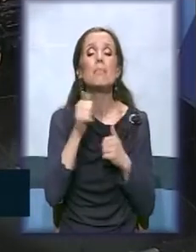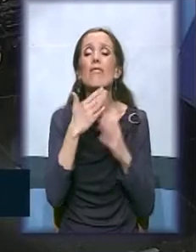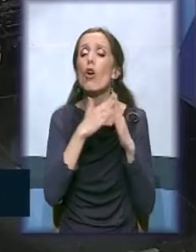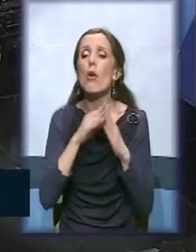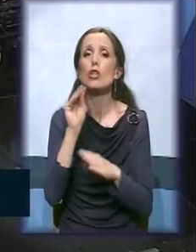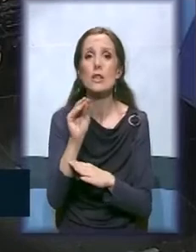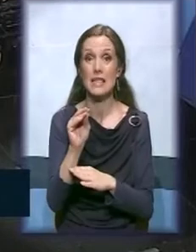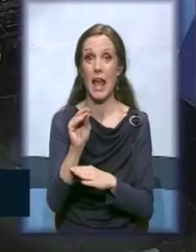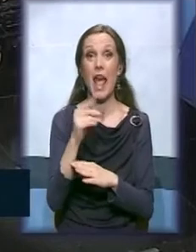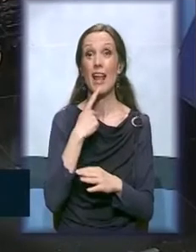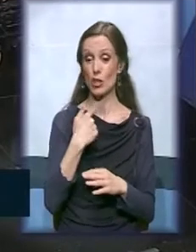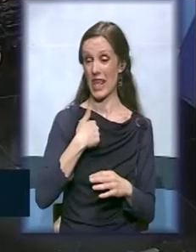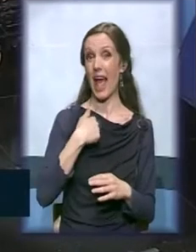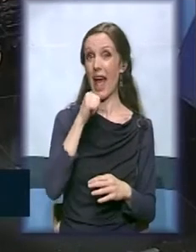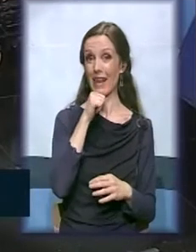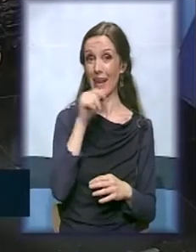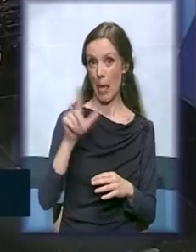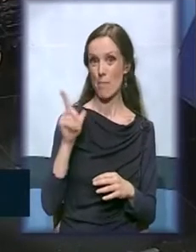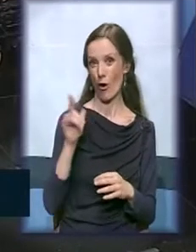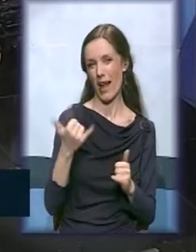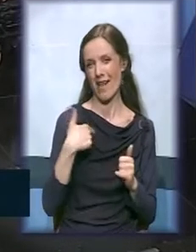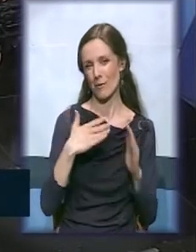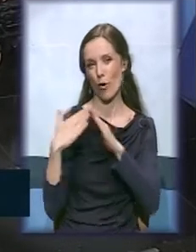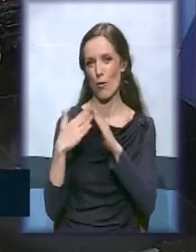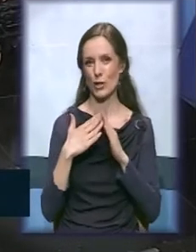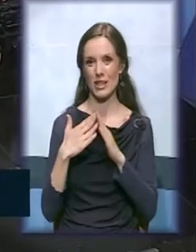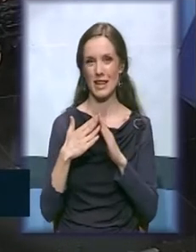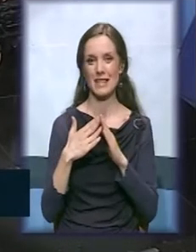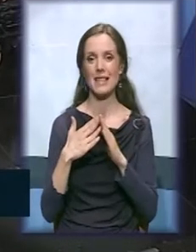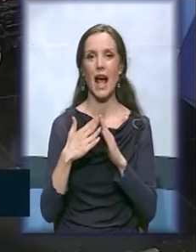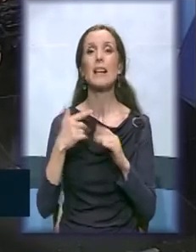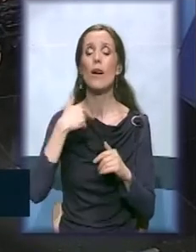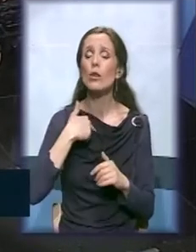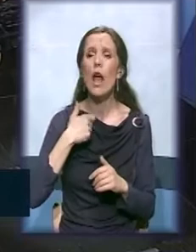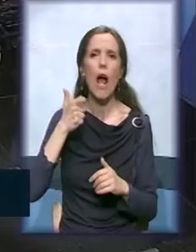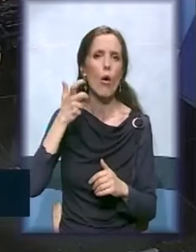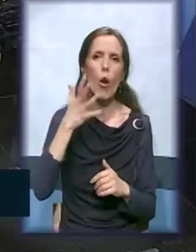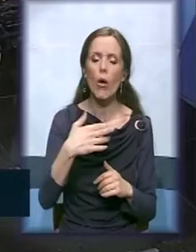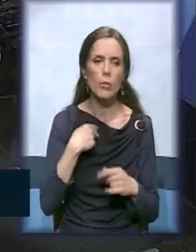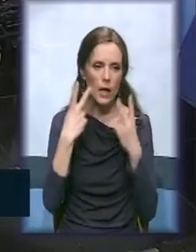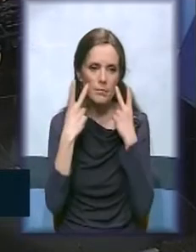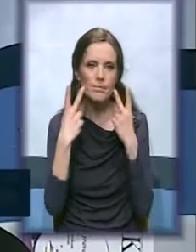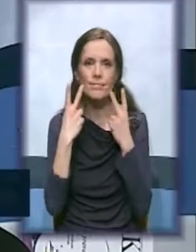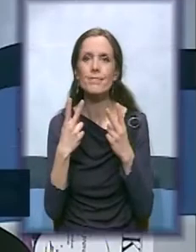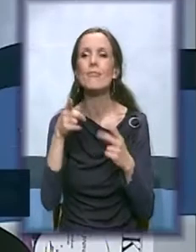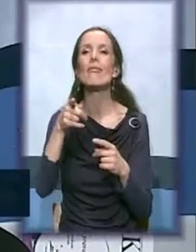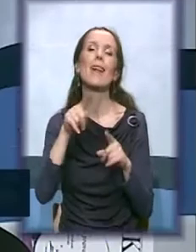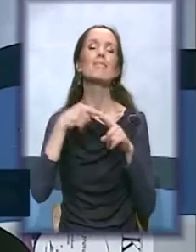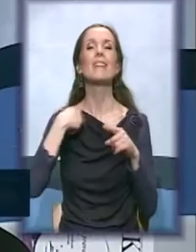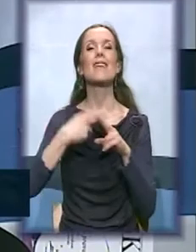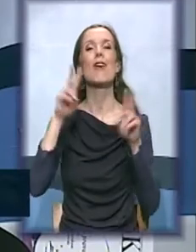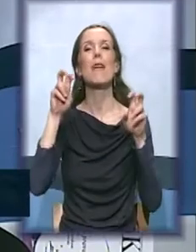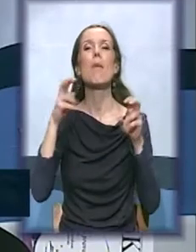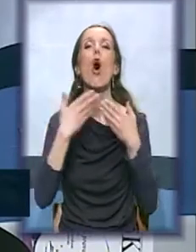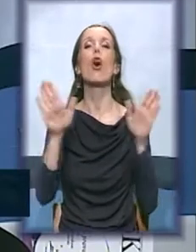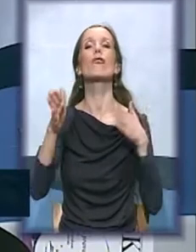se, nas dve jesmo, komšinice, tako da ja se mnogo puta susrećem sa onim što jesu. Ja to zovem otvorena vrata, jer mi ih i ne